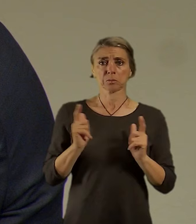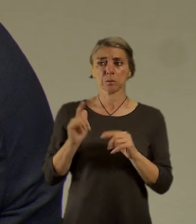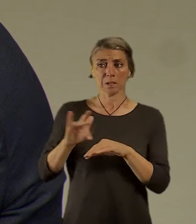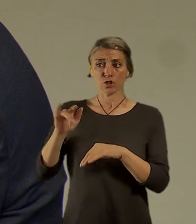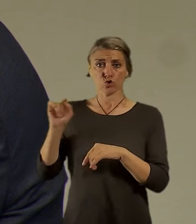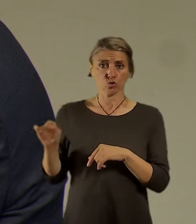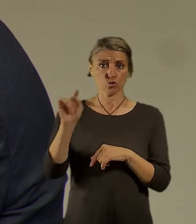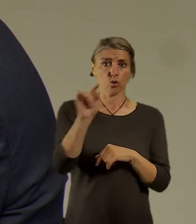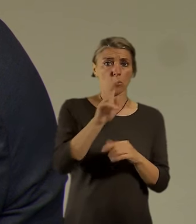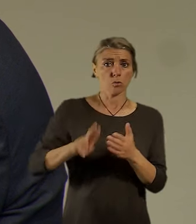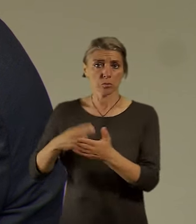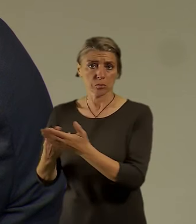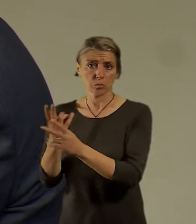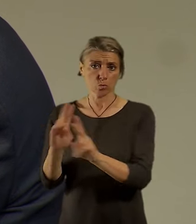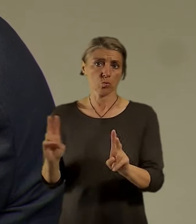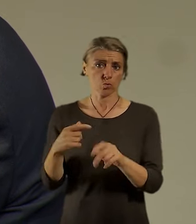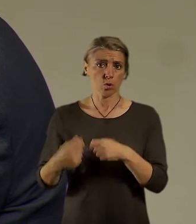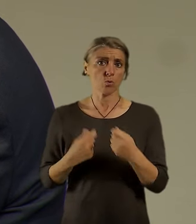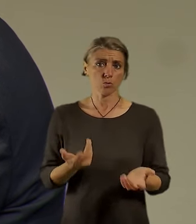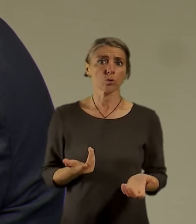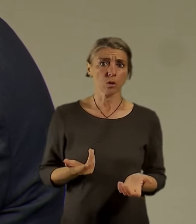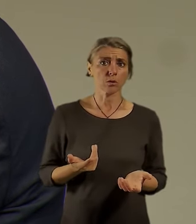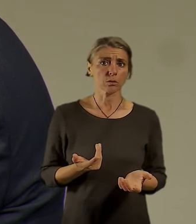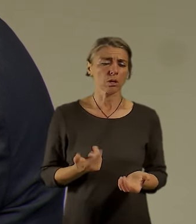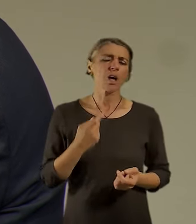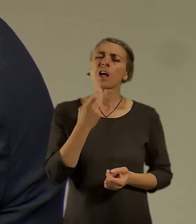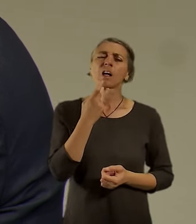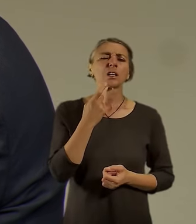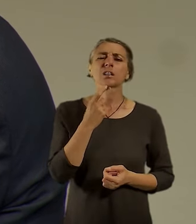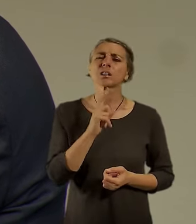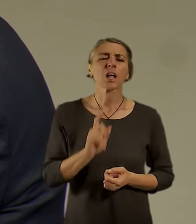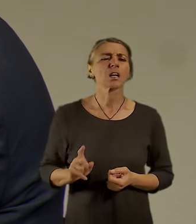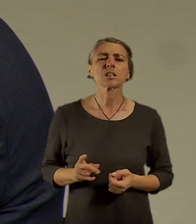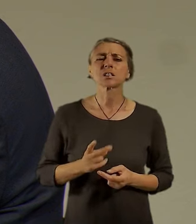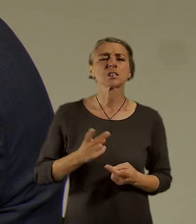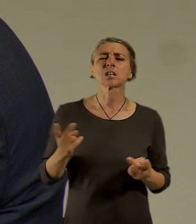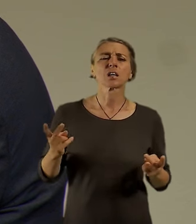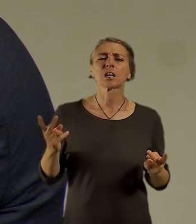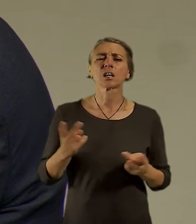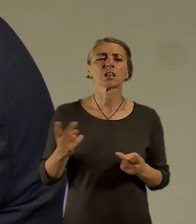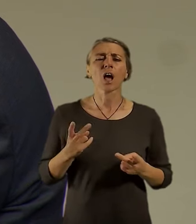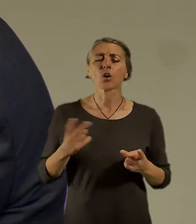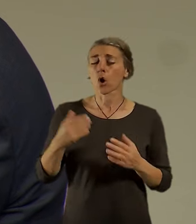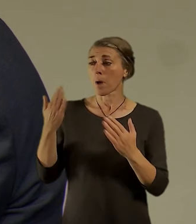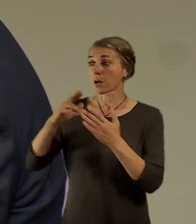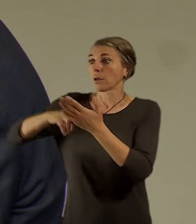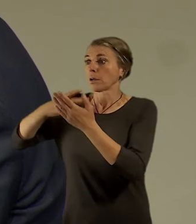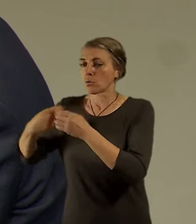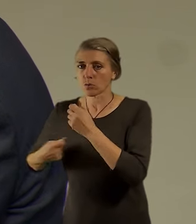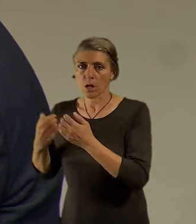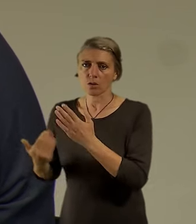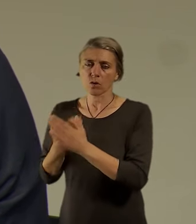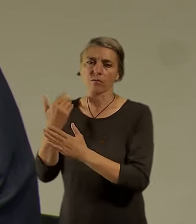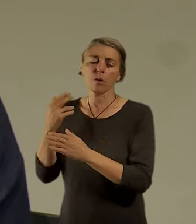plnohodnotné město, aby jsme nevytvářeli ten deficit jako tou další výstavbou. Uvedu příklad,